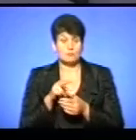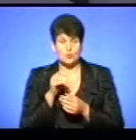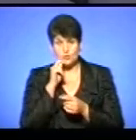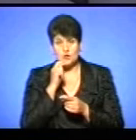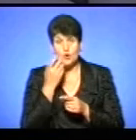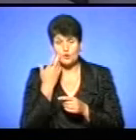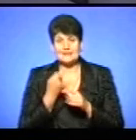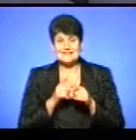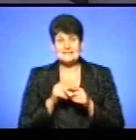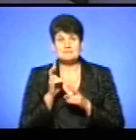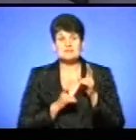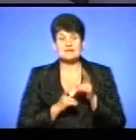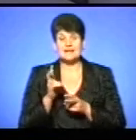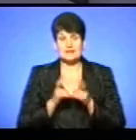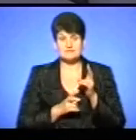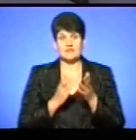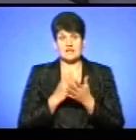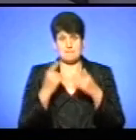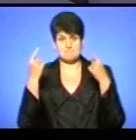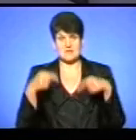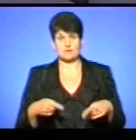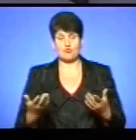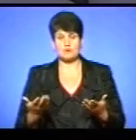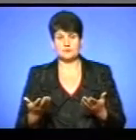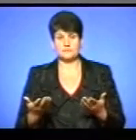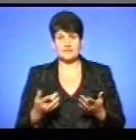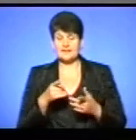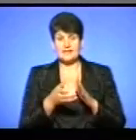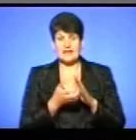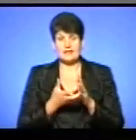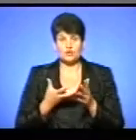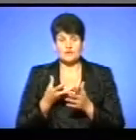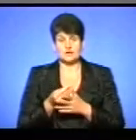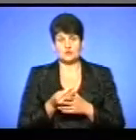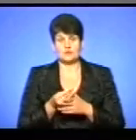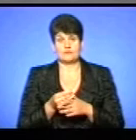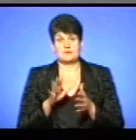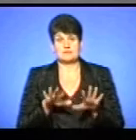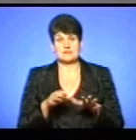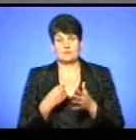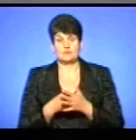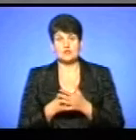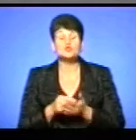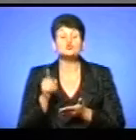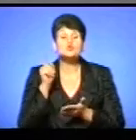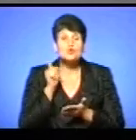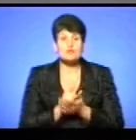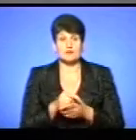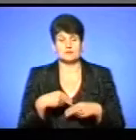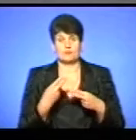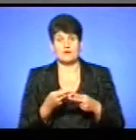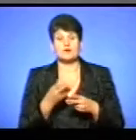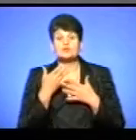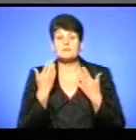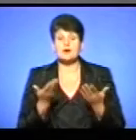просто стають банкротами. І дофінансовує міський бюджет місцевий, якщо має. Зобов'язаний, якщо є, а якщо